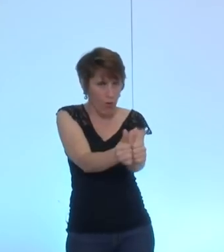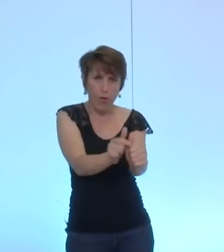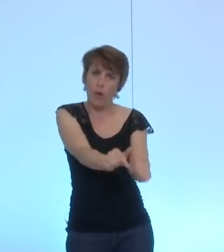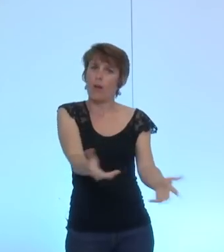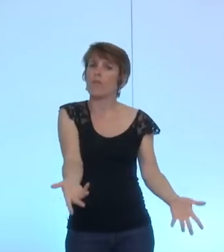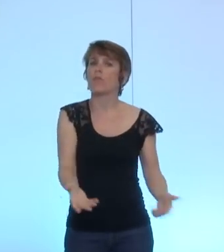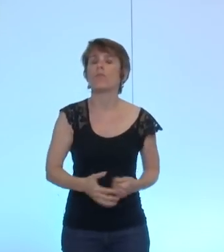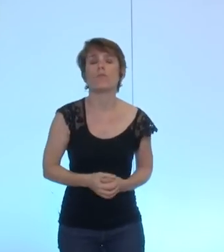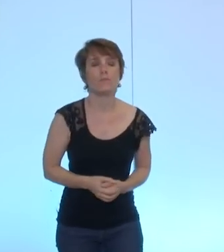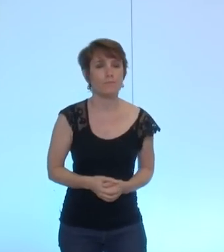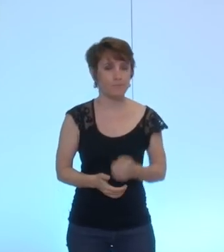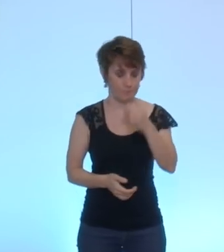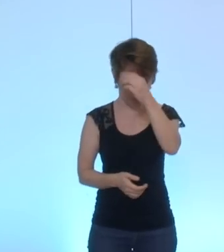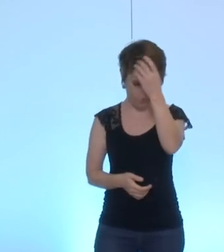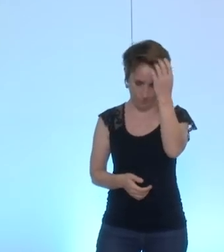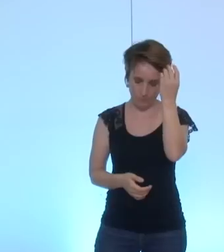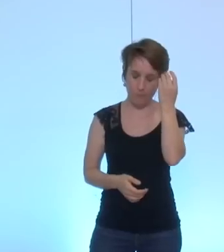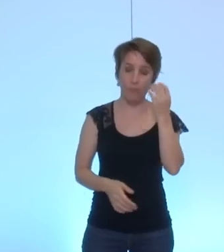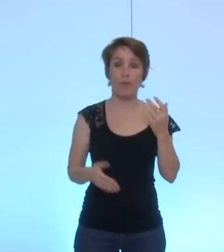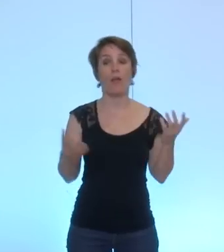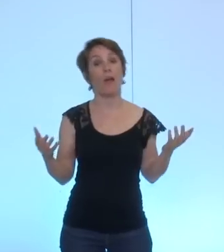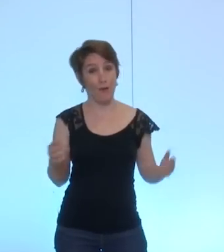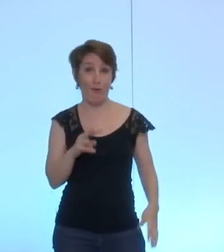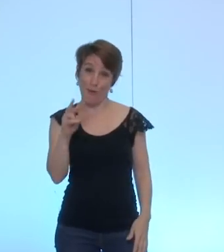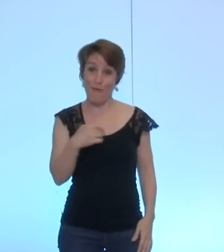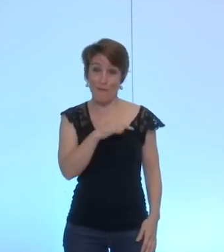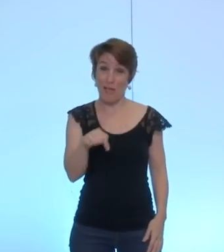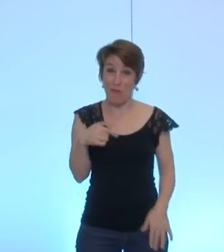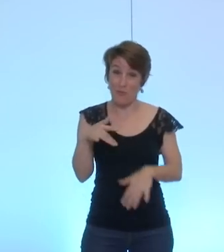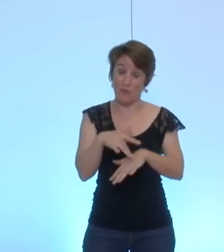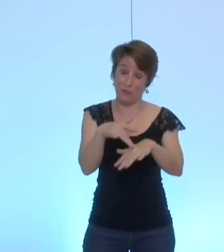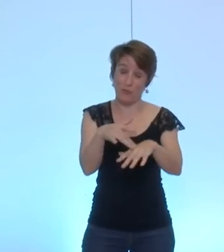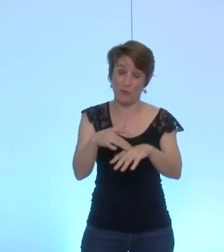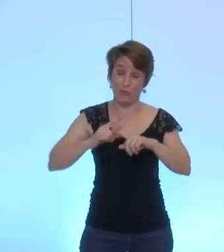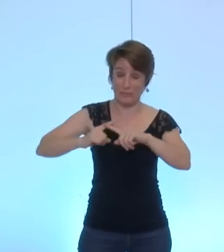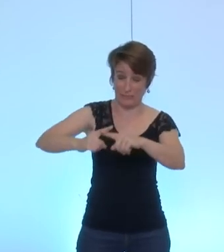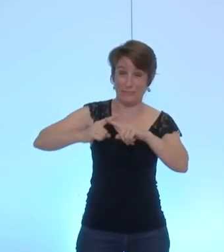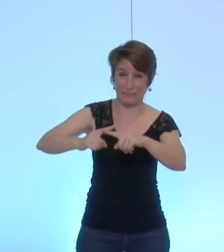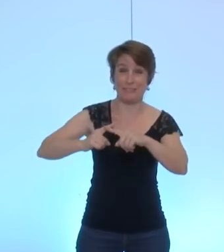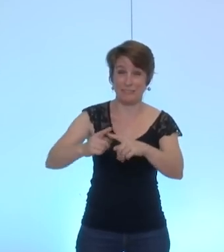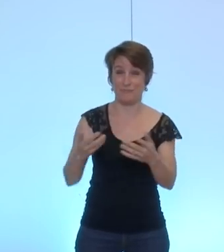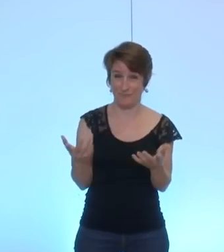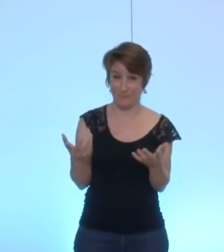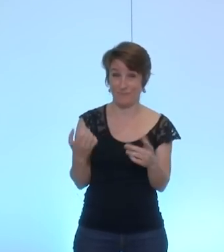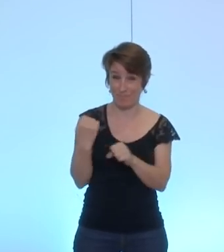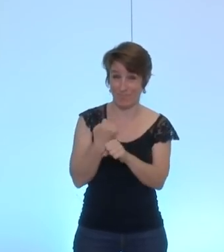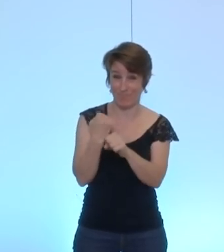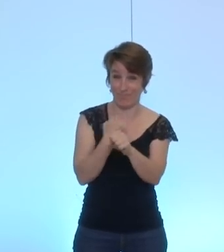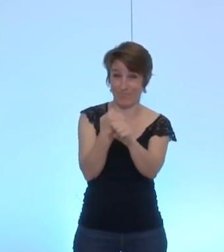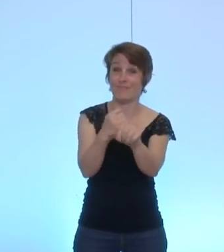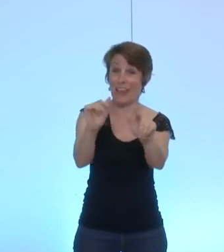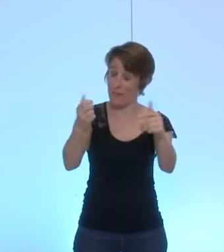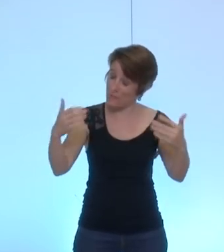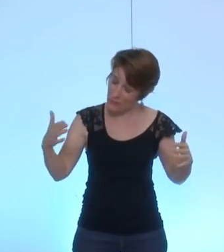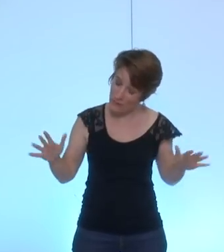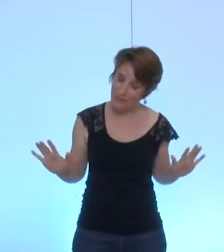Alors nous avons fait ce travail, monsieur Safar, et donc il y a